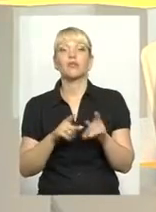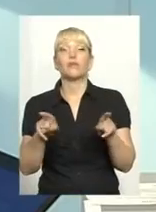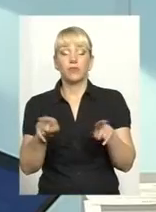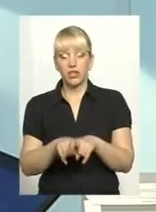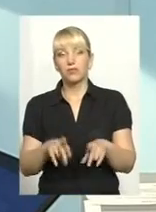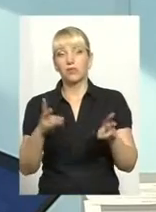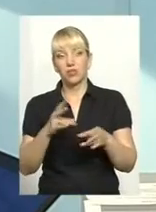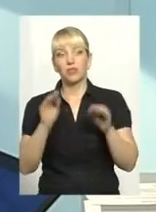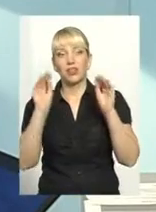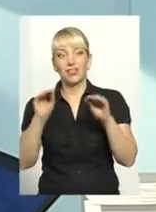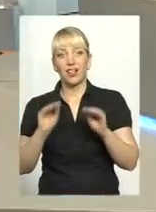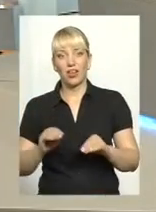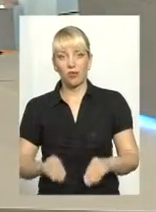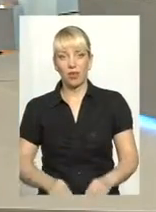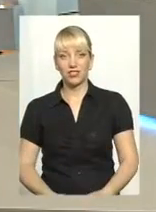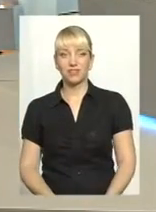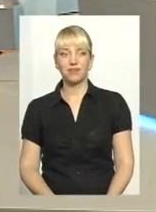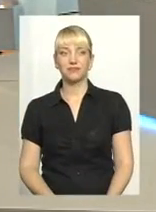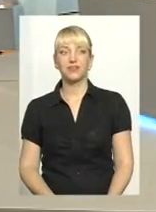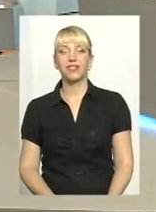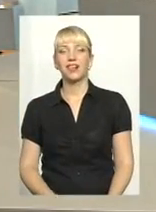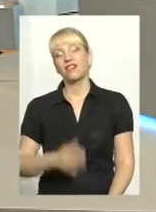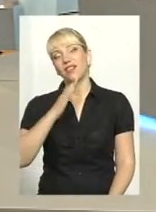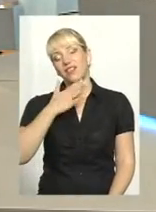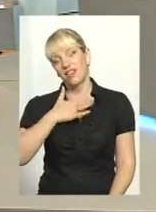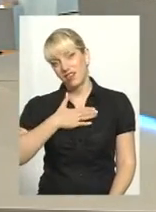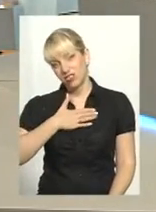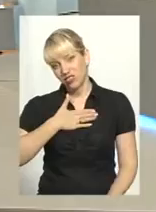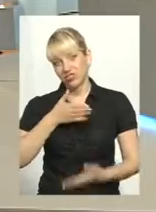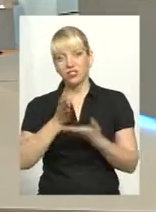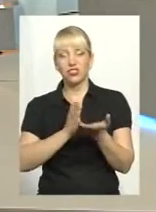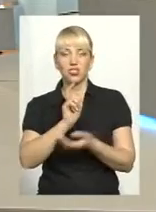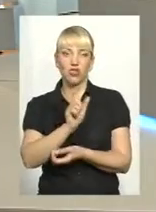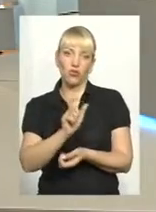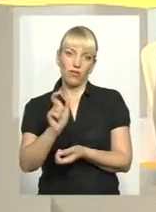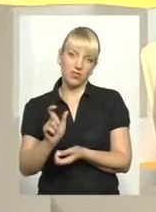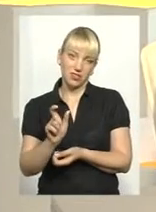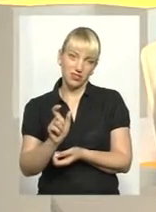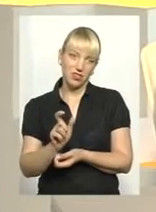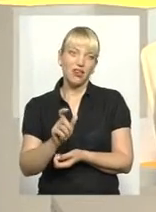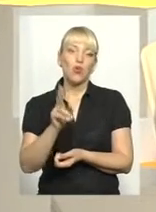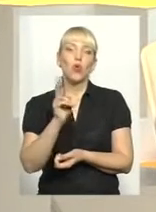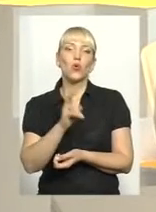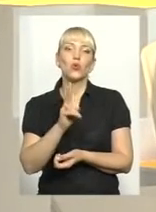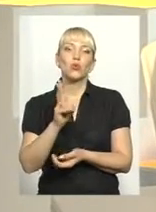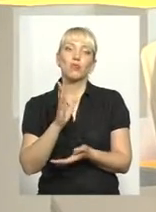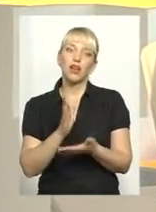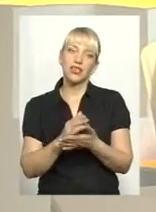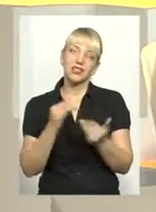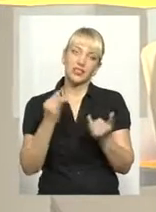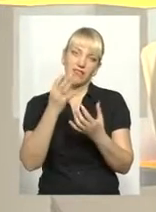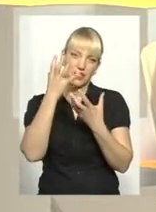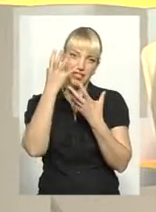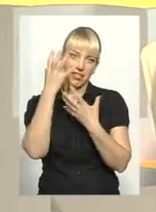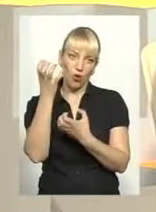потрібно декларувати. У нас наші чиновники, люди, які мають цікаві захоплення